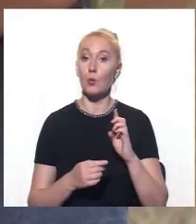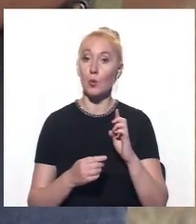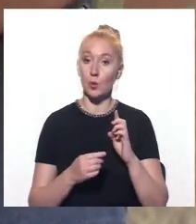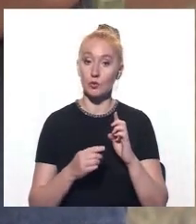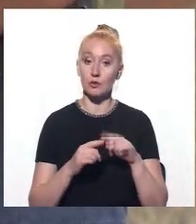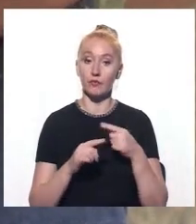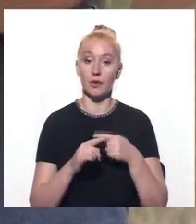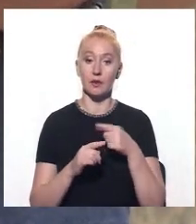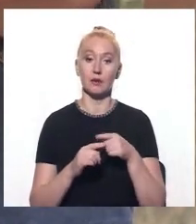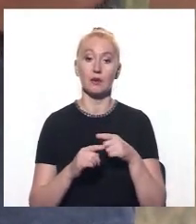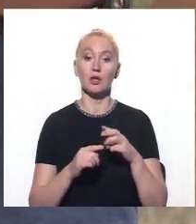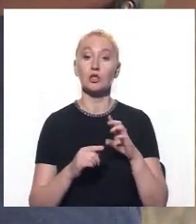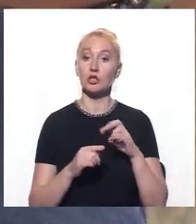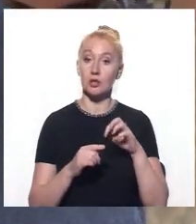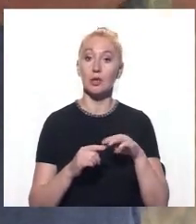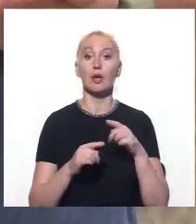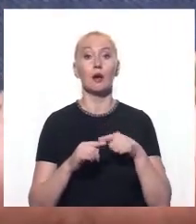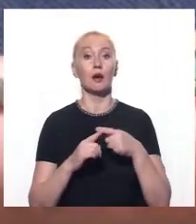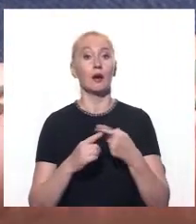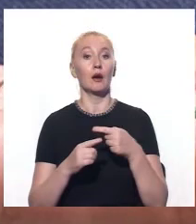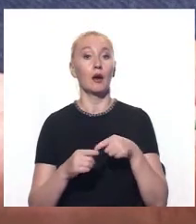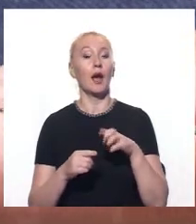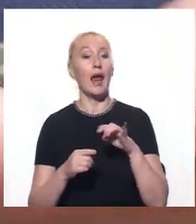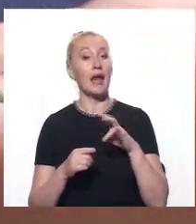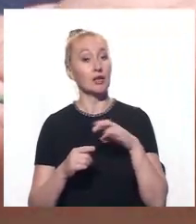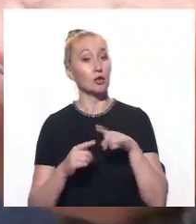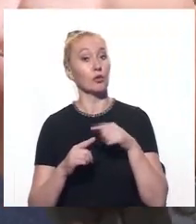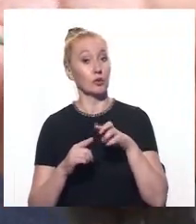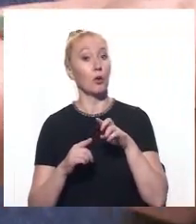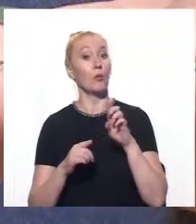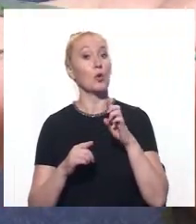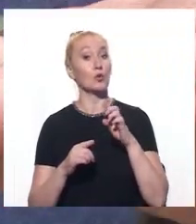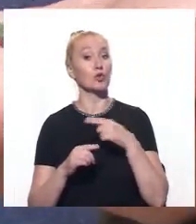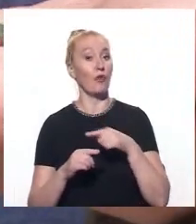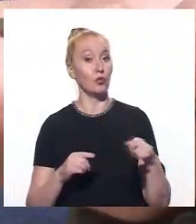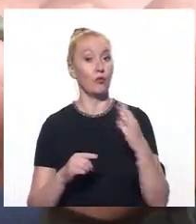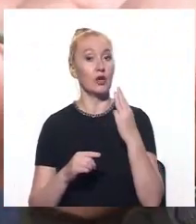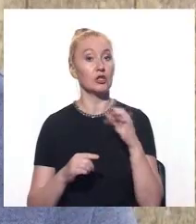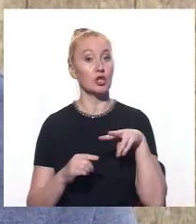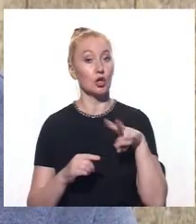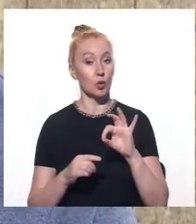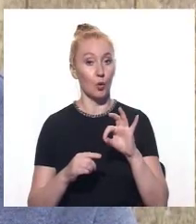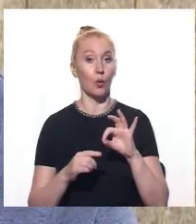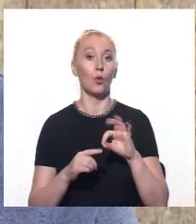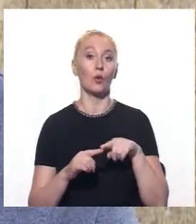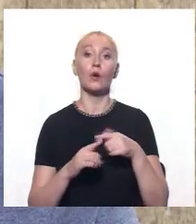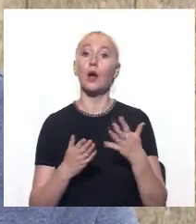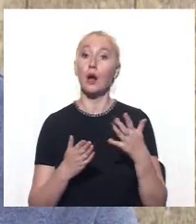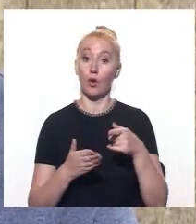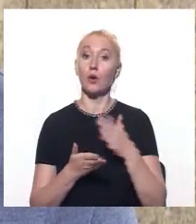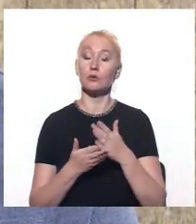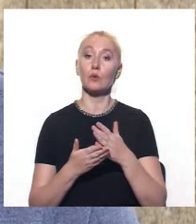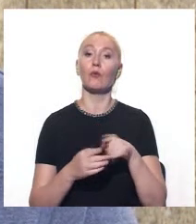шил фіналу НЛІТ у ранньої бронзової доби, шила, існування яких